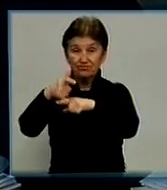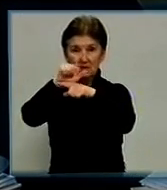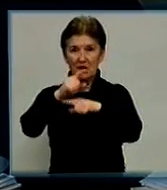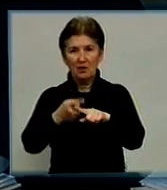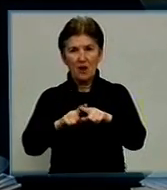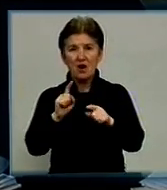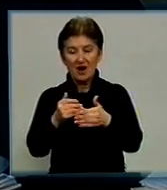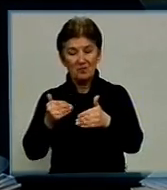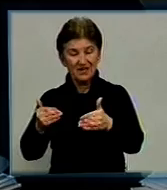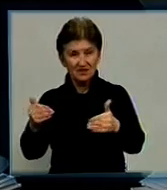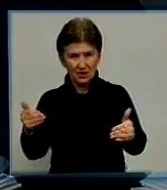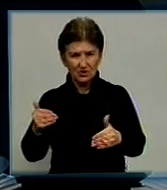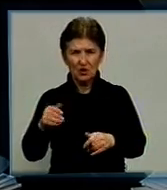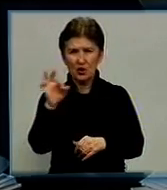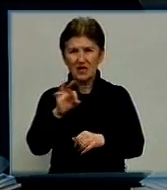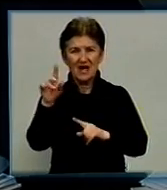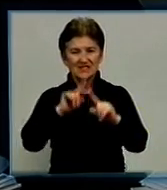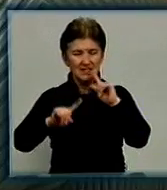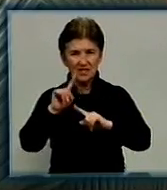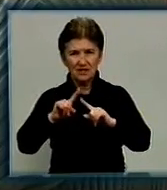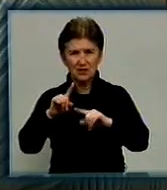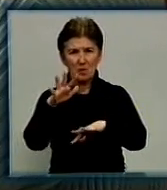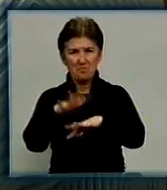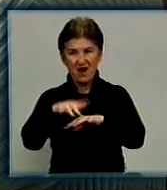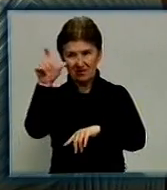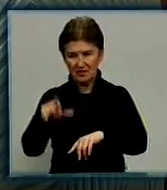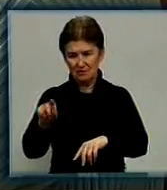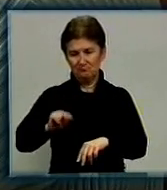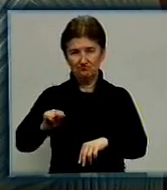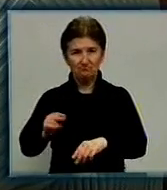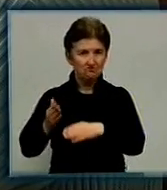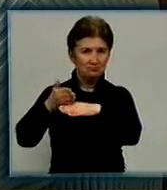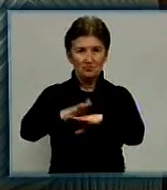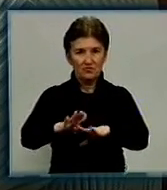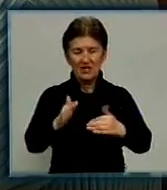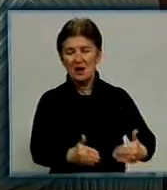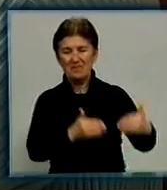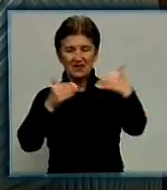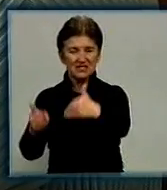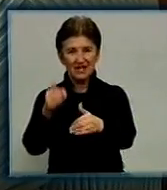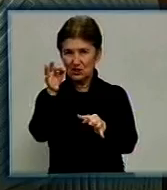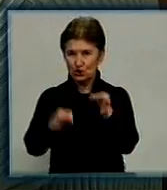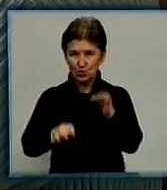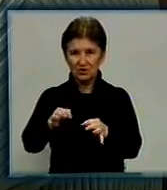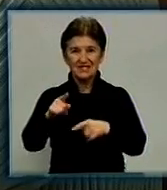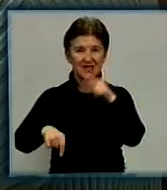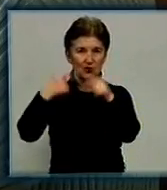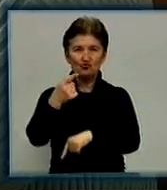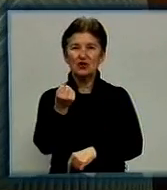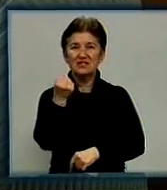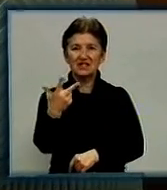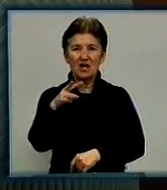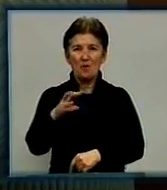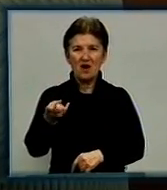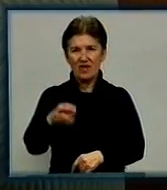як і попередні рази, представники банку на засідання не з'явились. Через це суддя перенесла засідання на місяць. Наступне слухання відбудеться 13 травня.